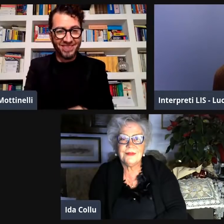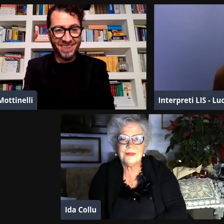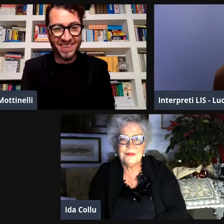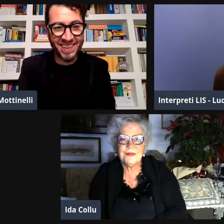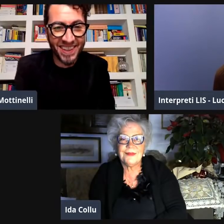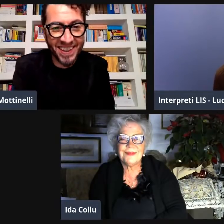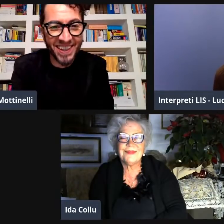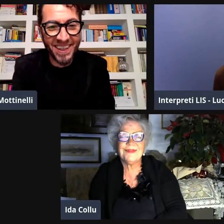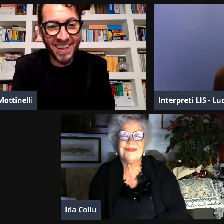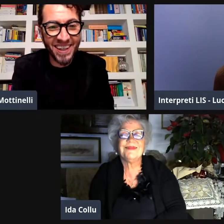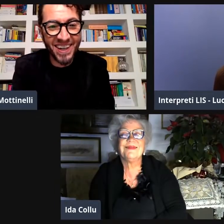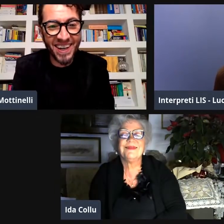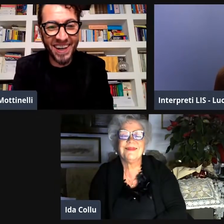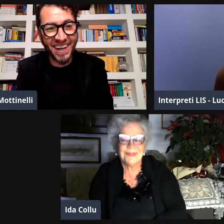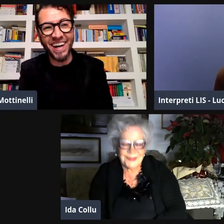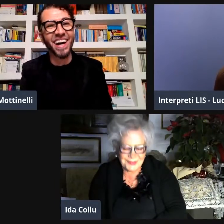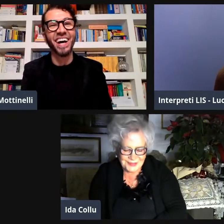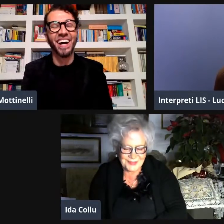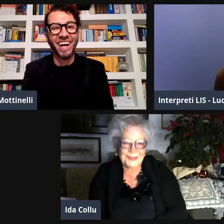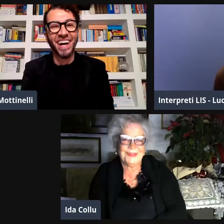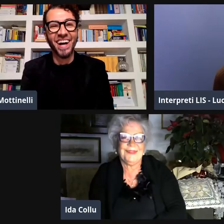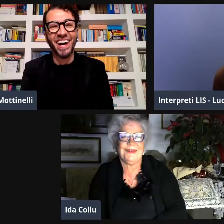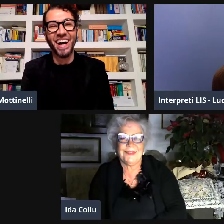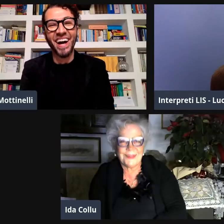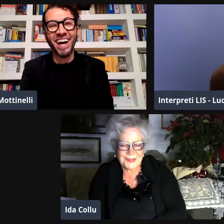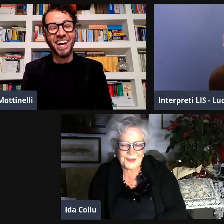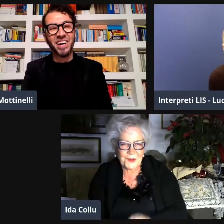Io voglio chiederti innanzitutto di parlare di te.